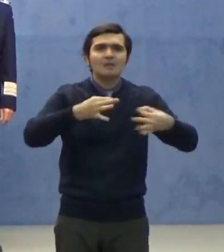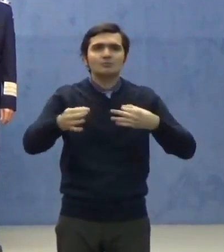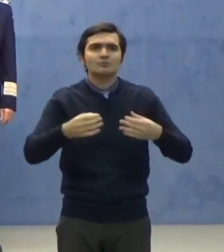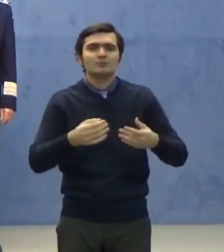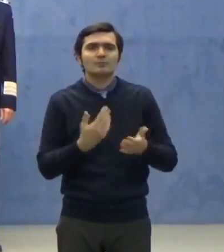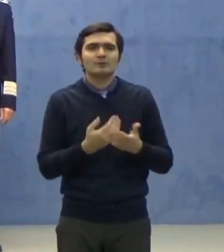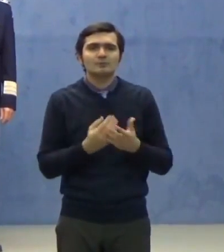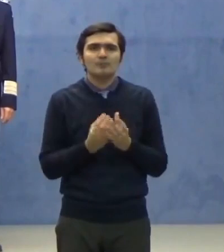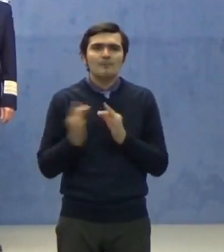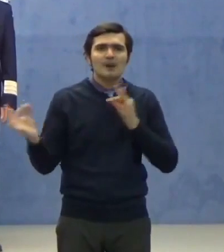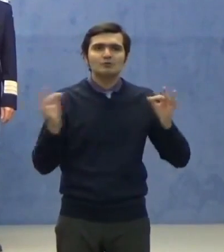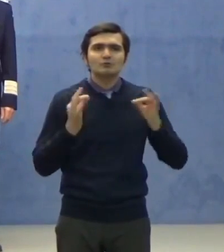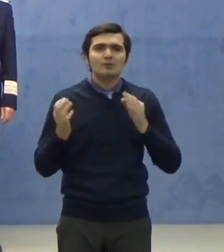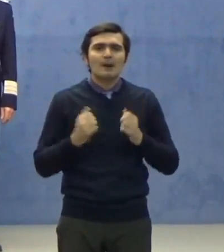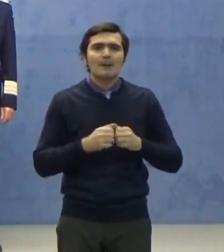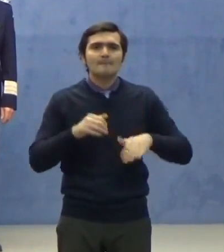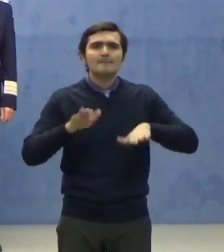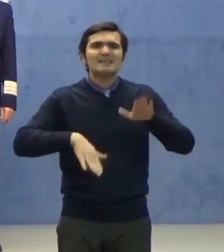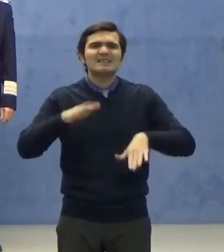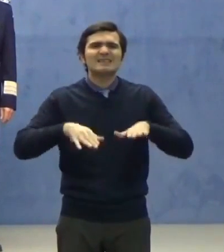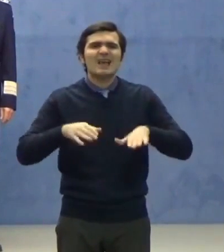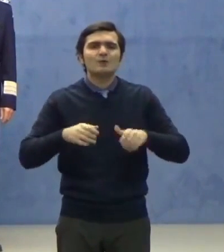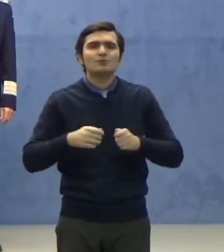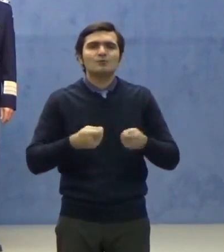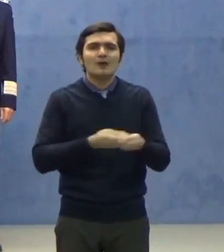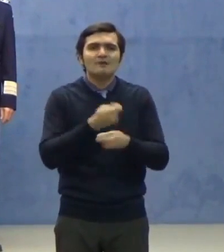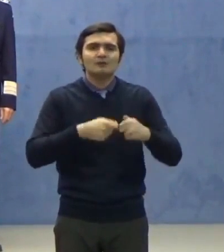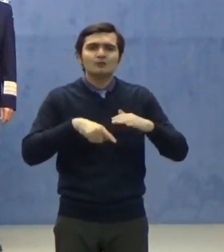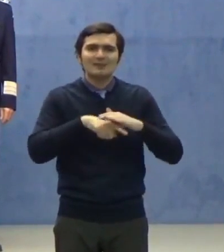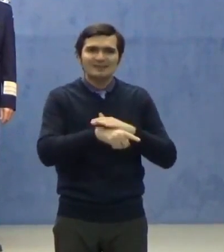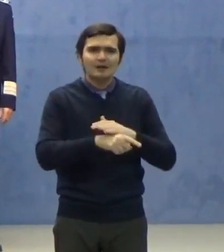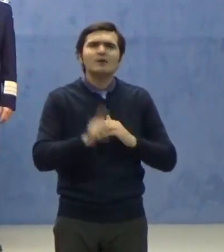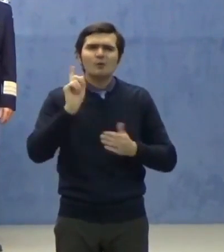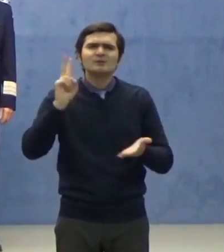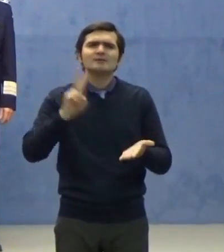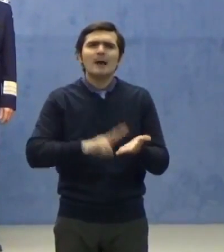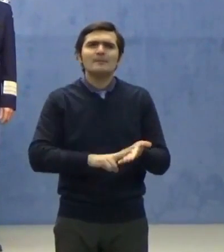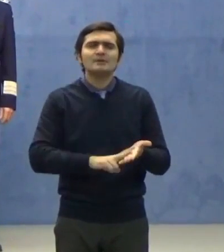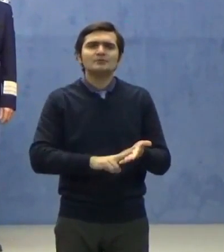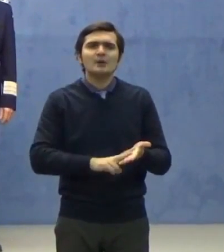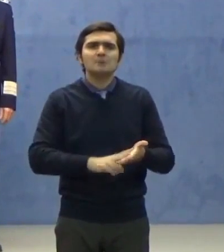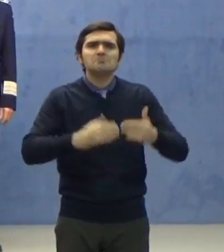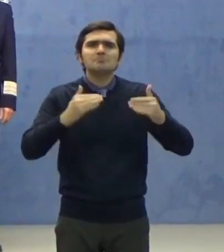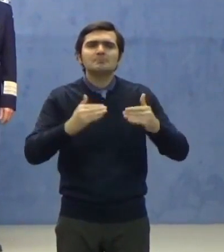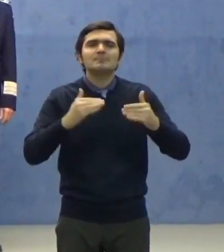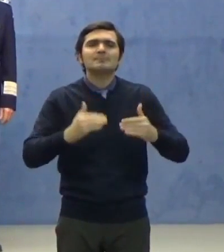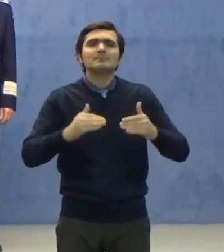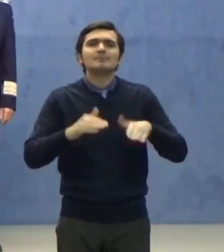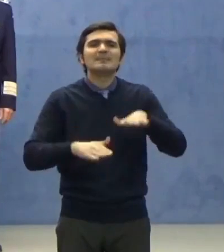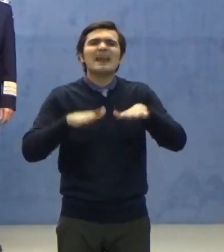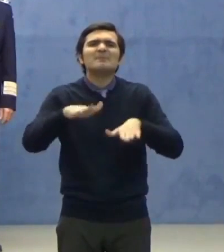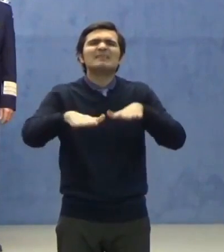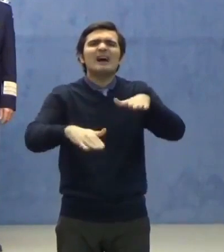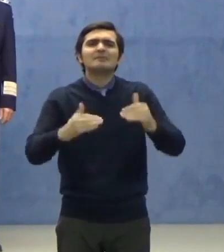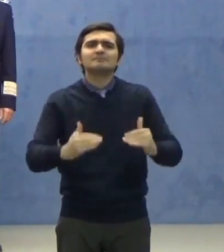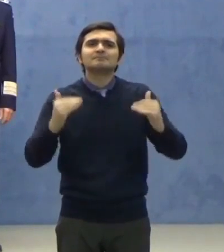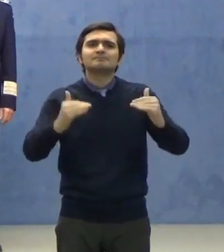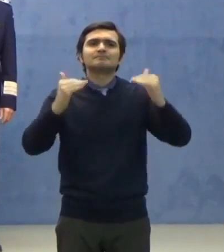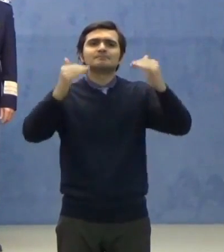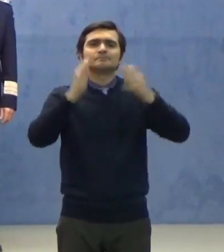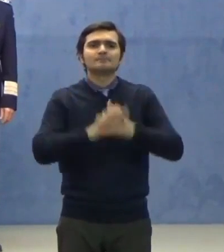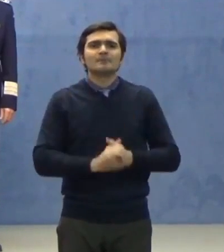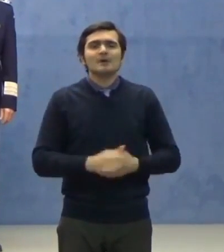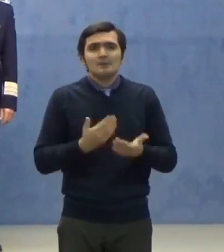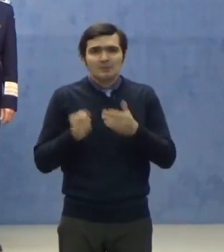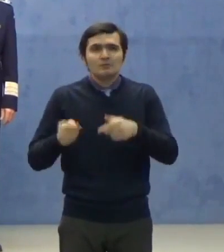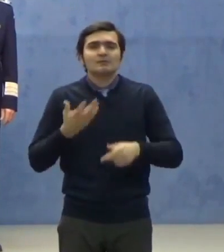al Ministerului Afacerilor Interne se va aplica gradual. Așadar,